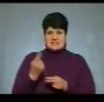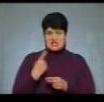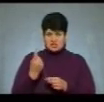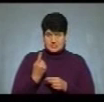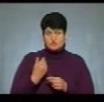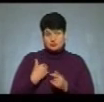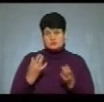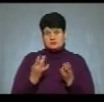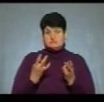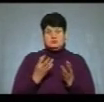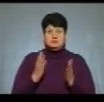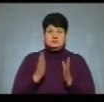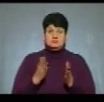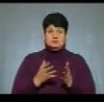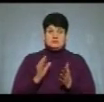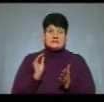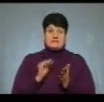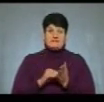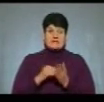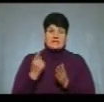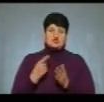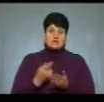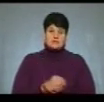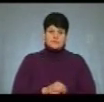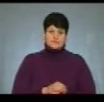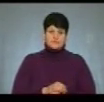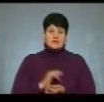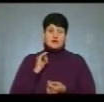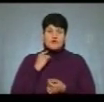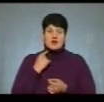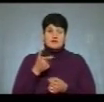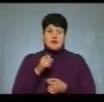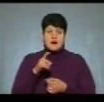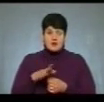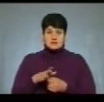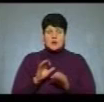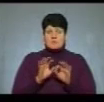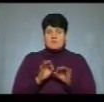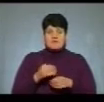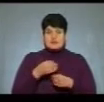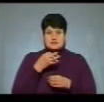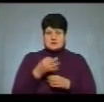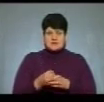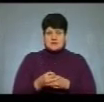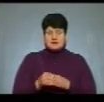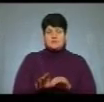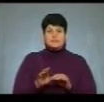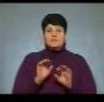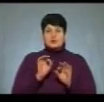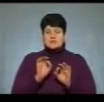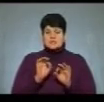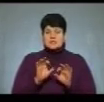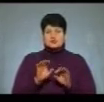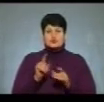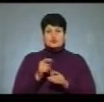доведеться ставити лічильник». У Кіровоград газі коментарів не дали. Речниця Олена Нікітіна сказала, після того,